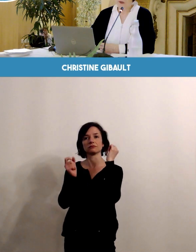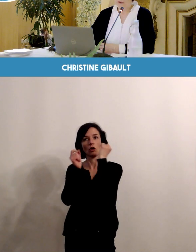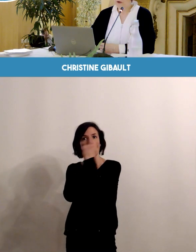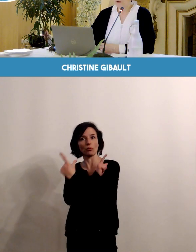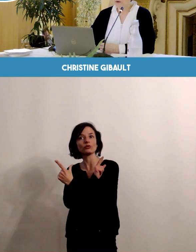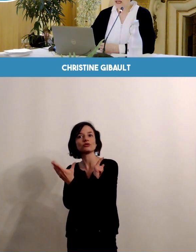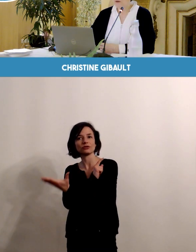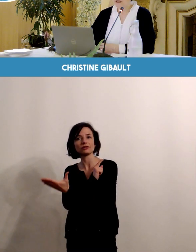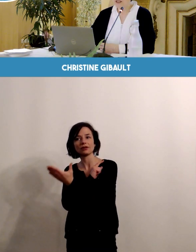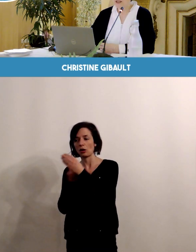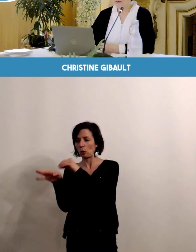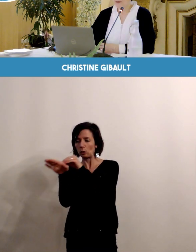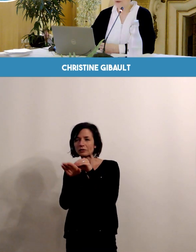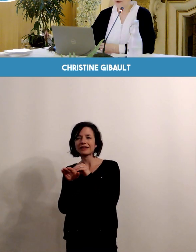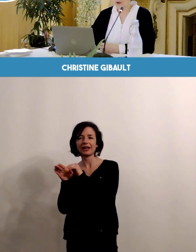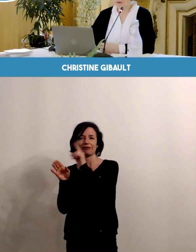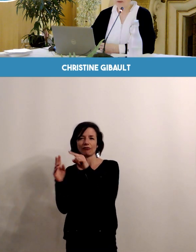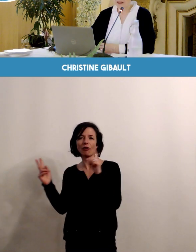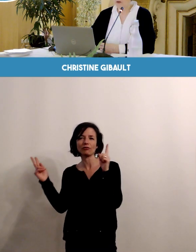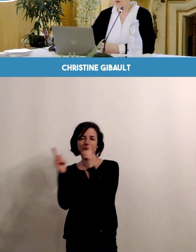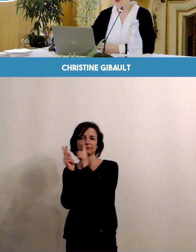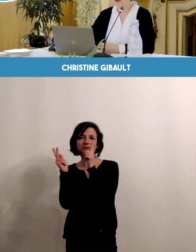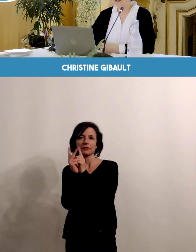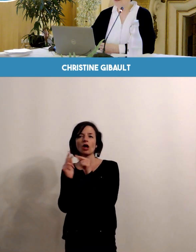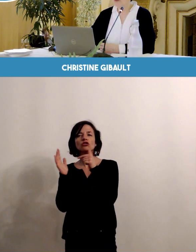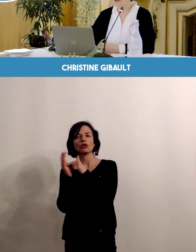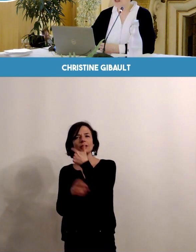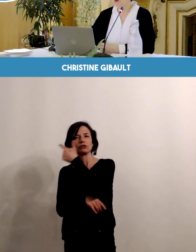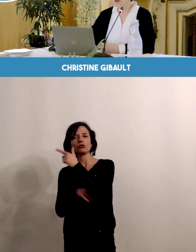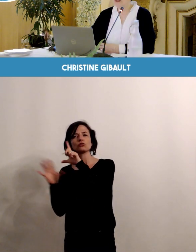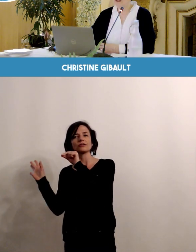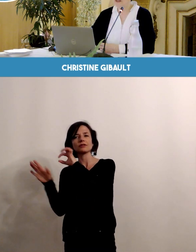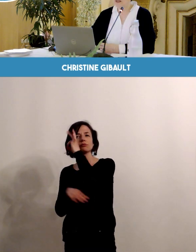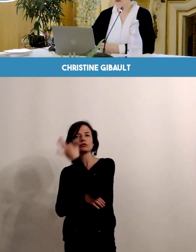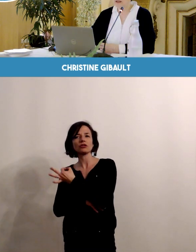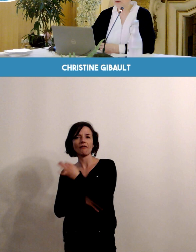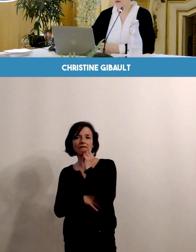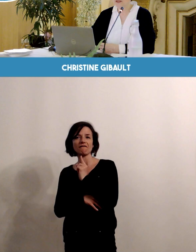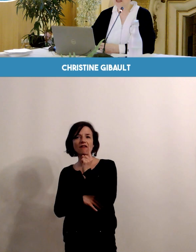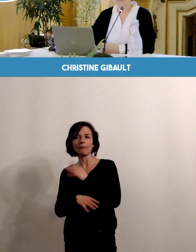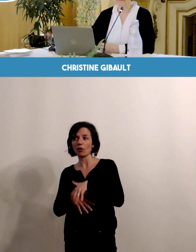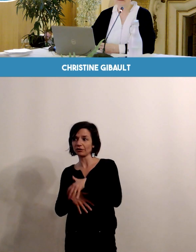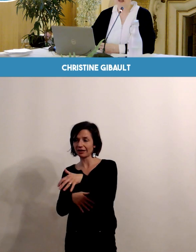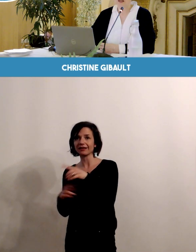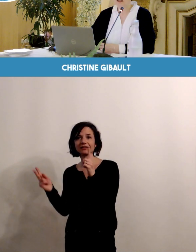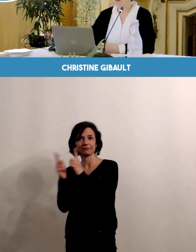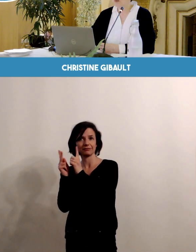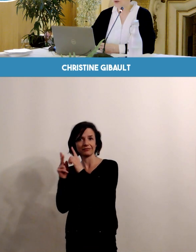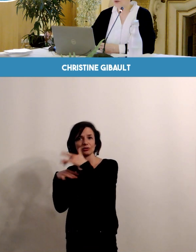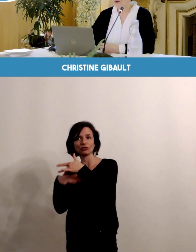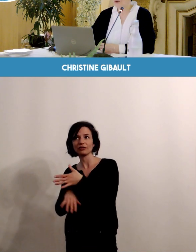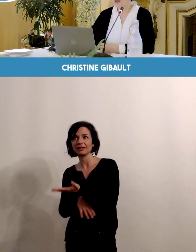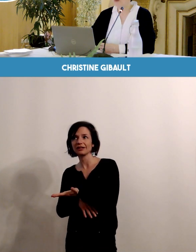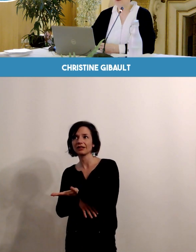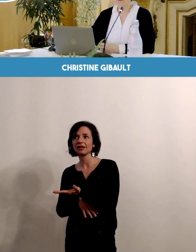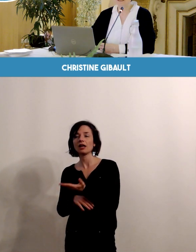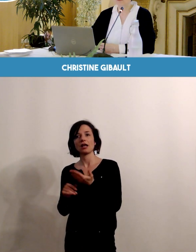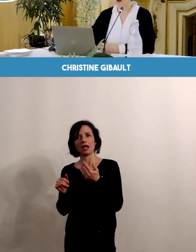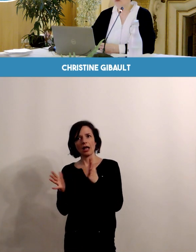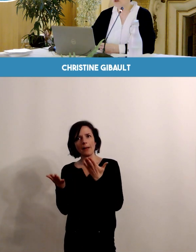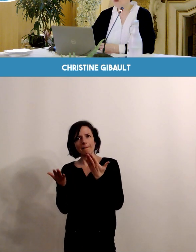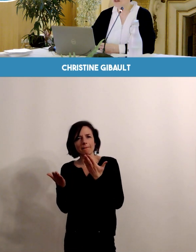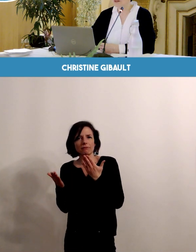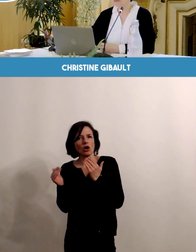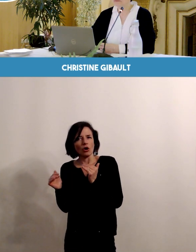En 2002, quand on regarde les chiffres, seulement 62% des femmes enceintes ont bénéficié de cet entretien qui pourtant est devenu